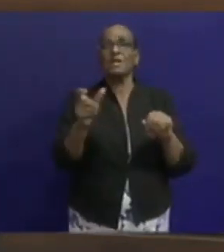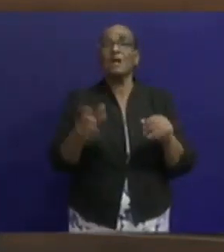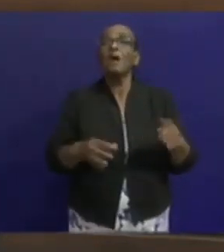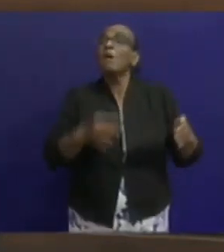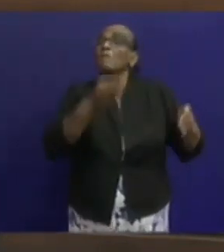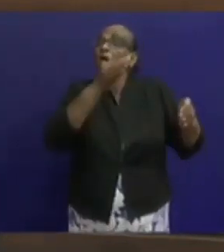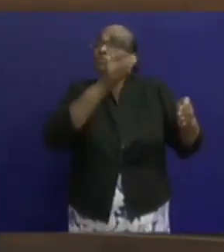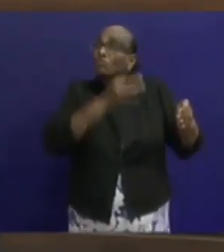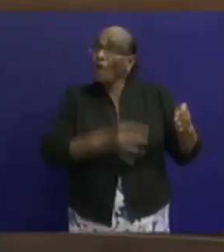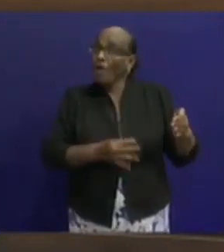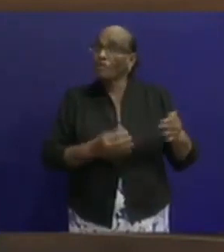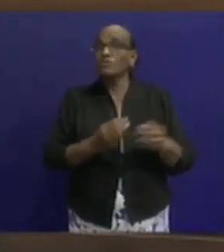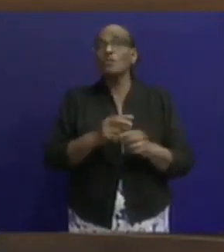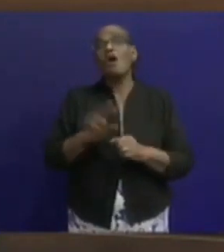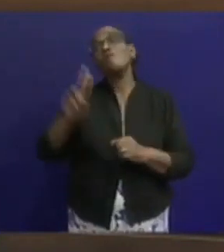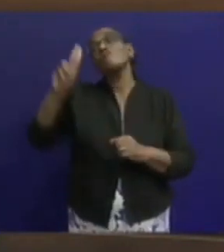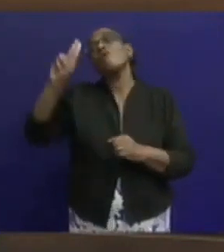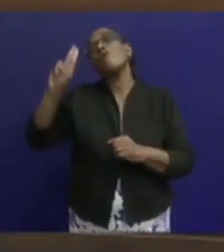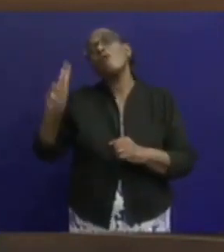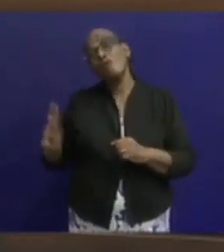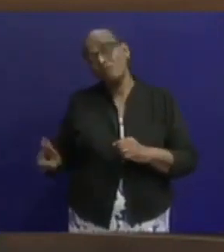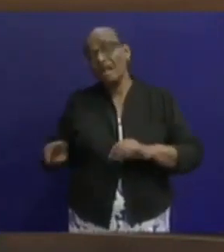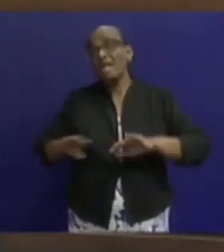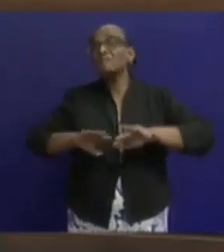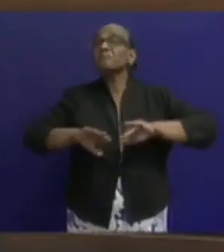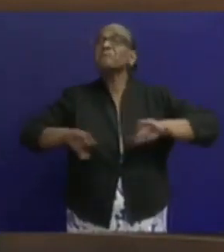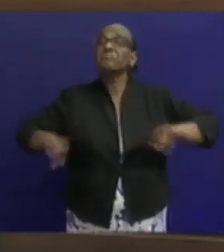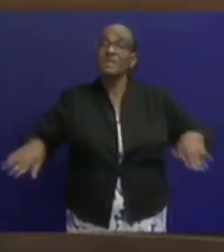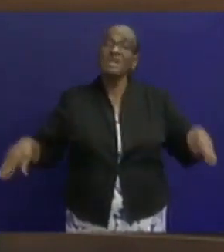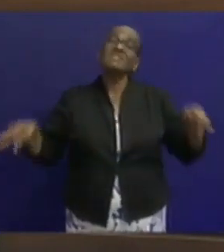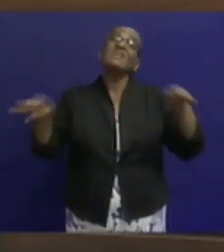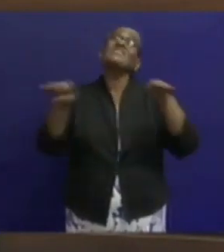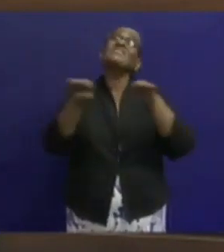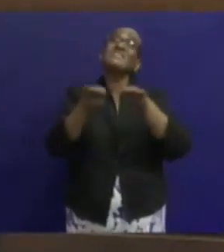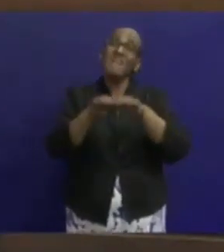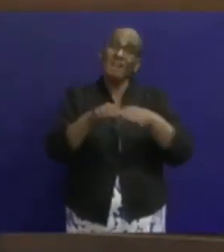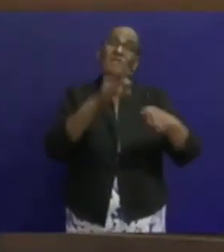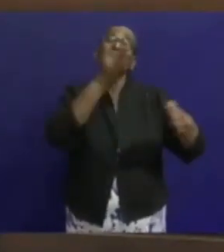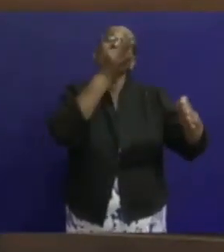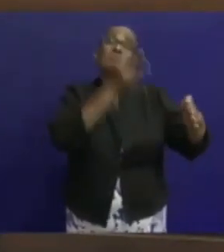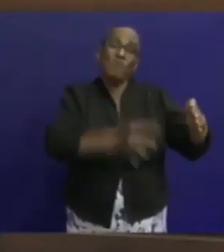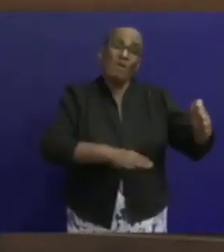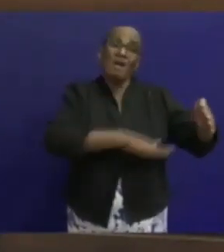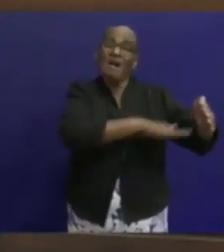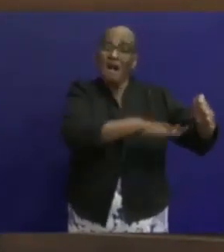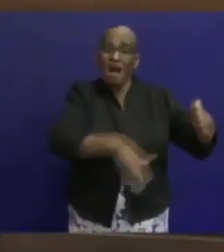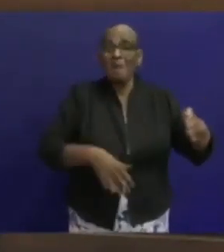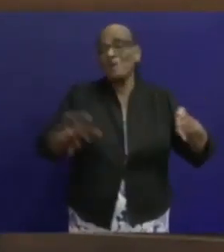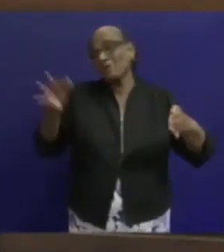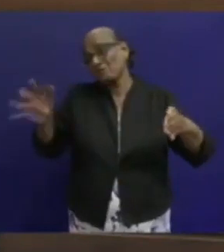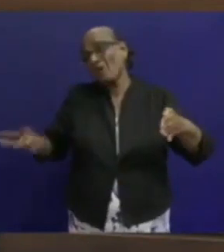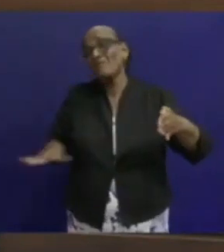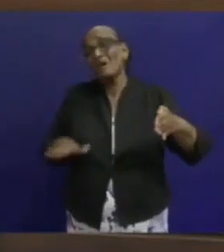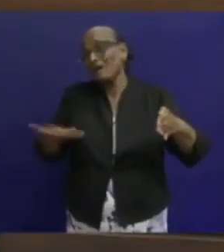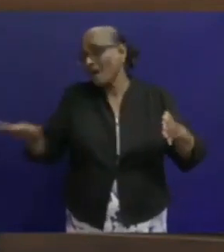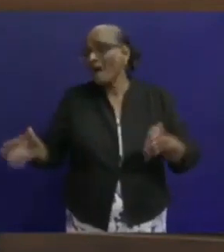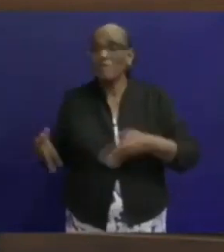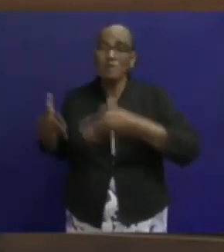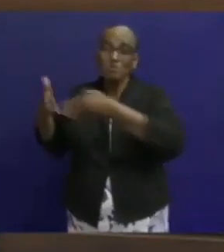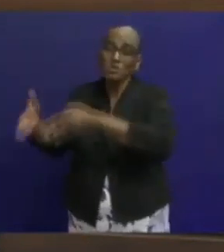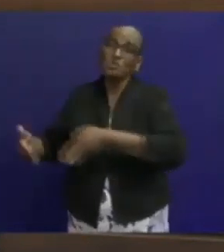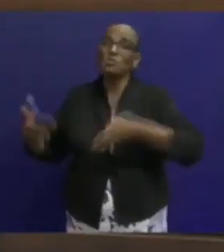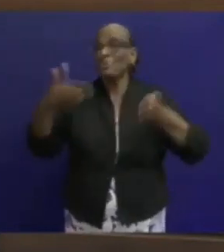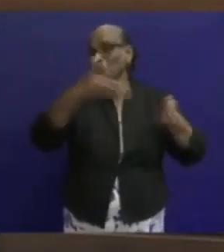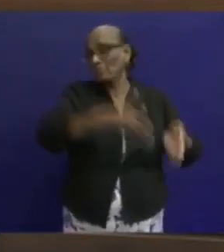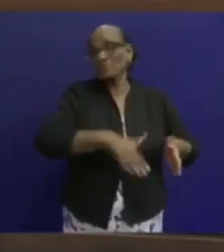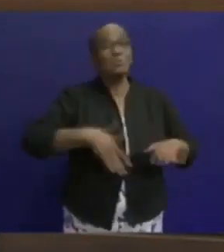Thuisquarantaine of de overheidsquarantaine. Naast Sam. Je blijft op een kamer. Je mag geen bezoek ontvangen. Je mag niet